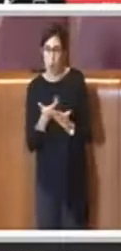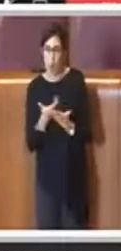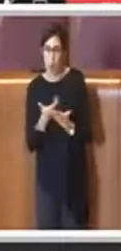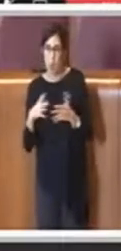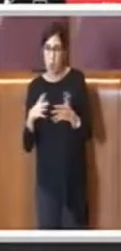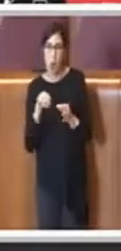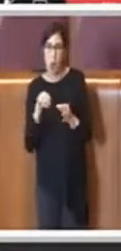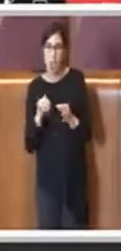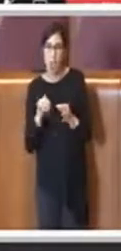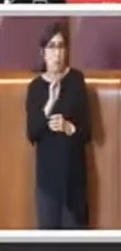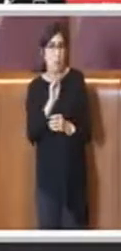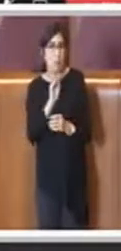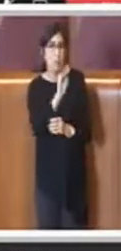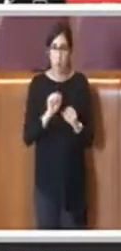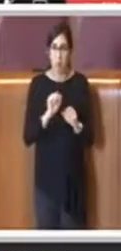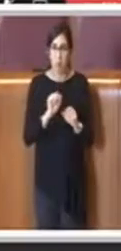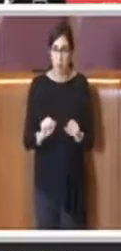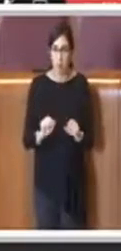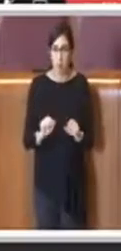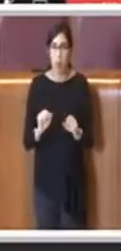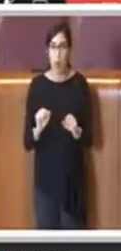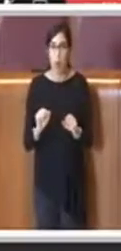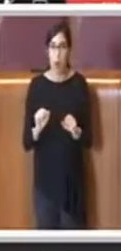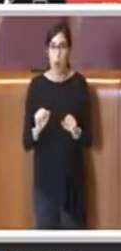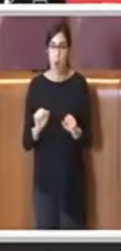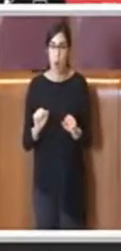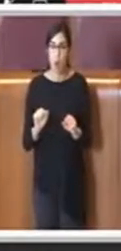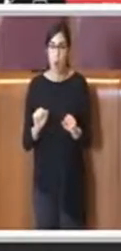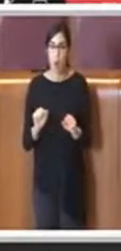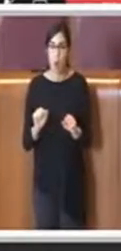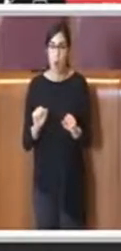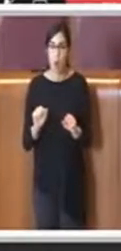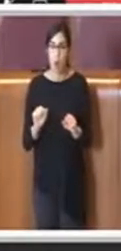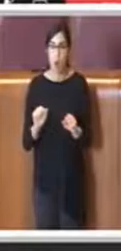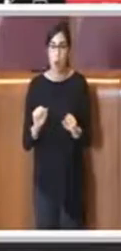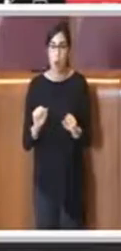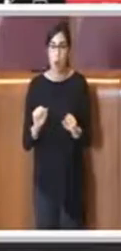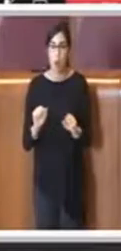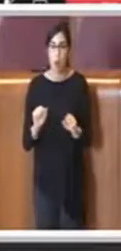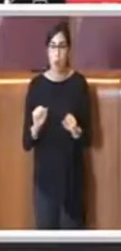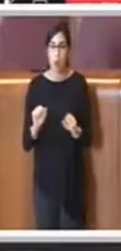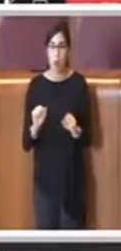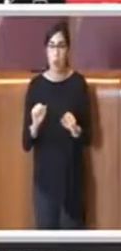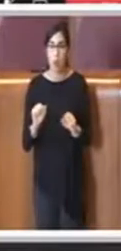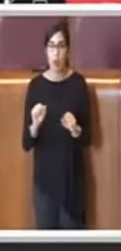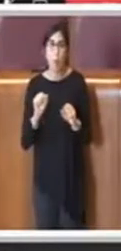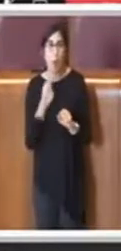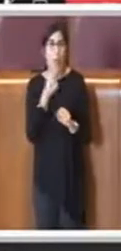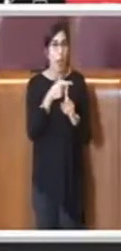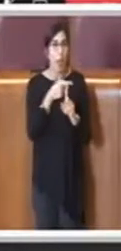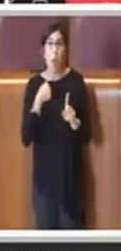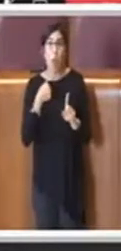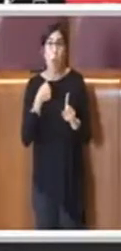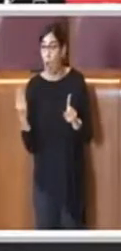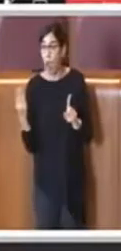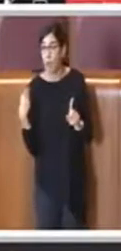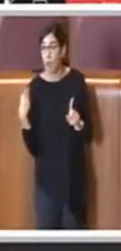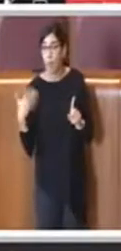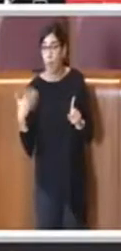vorrebbe che fossero l'impegno della giunta, però